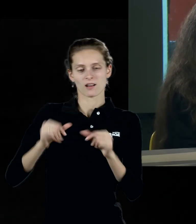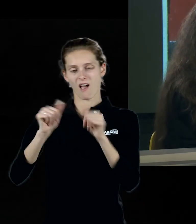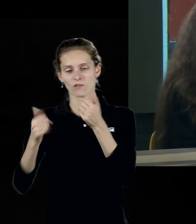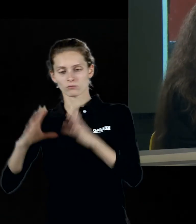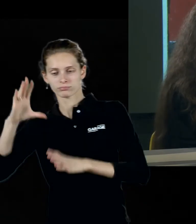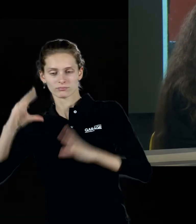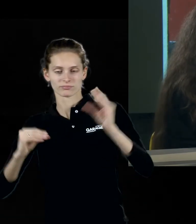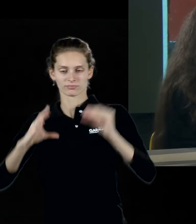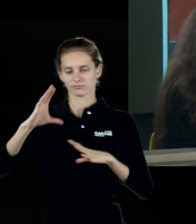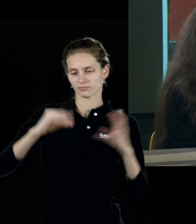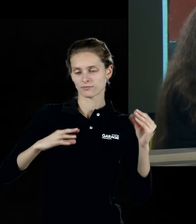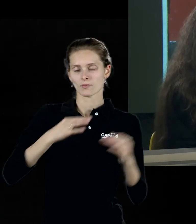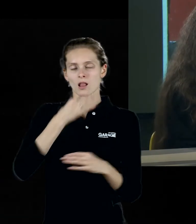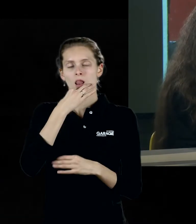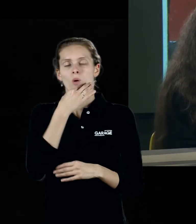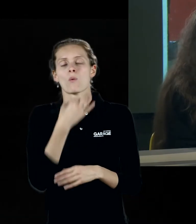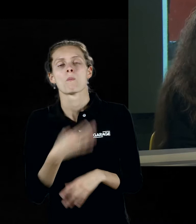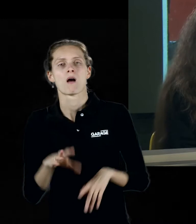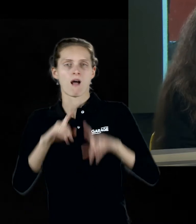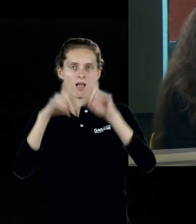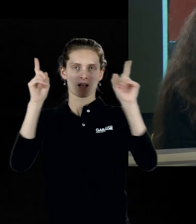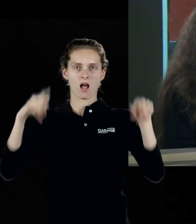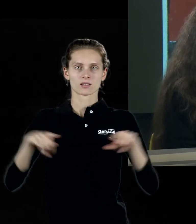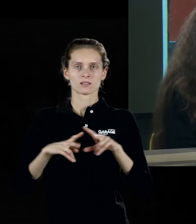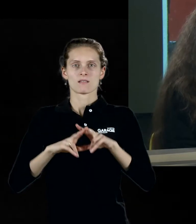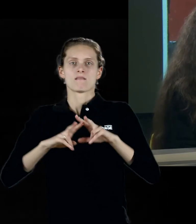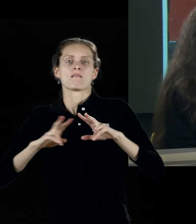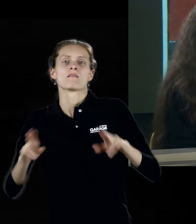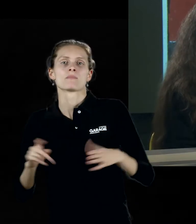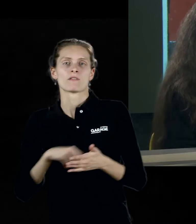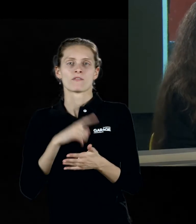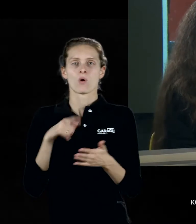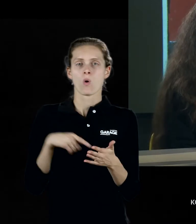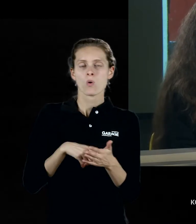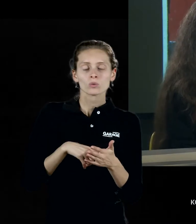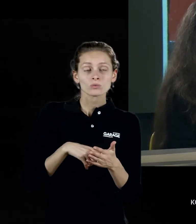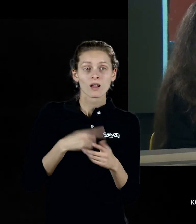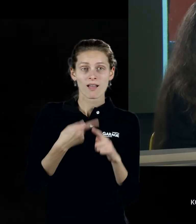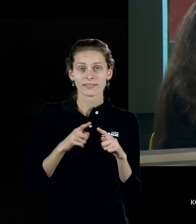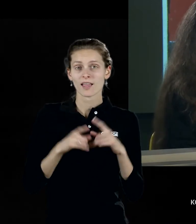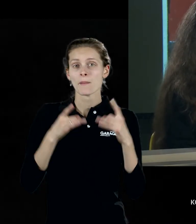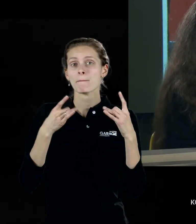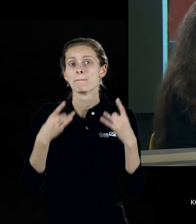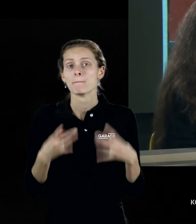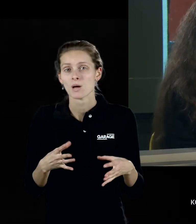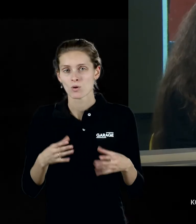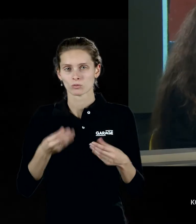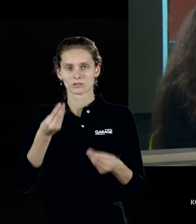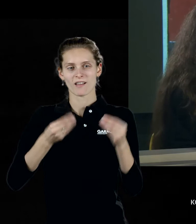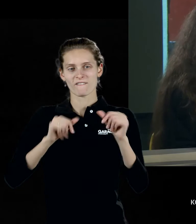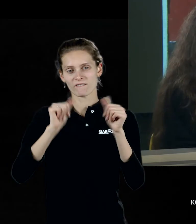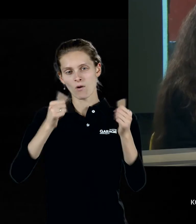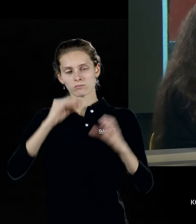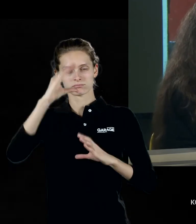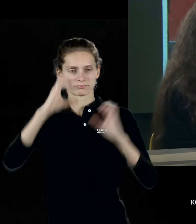любая картинка, даже похожая на город или вполне опознаваемая, это всего лишь случайная игра форм, которые могут